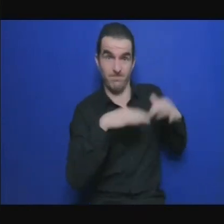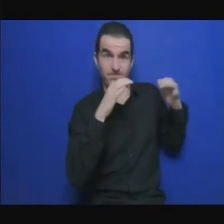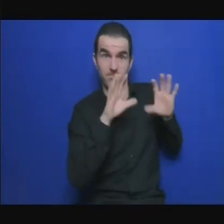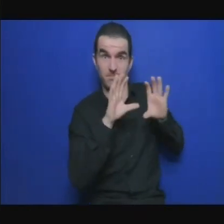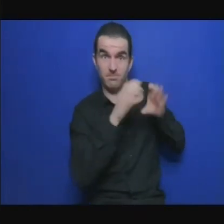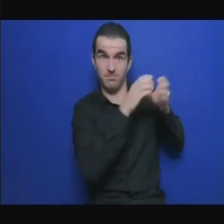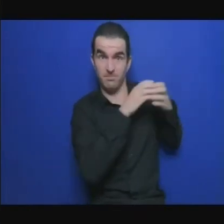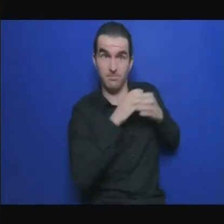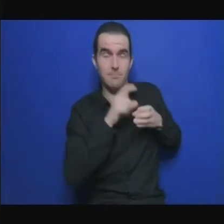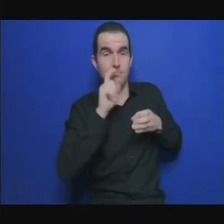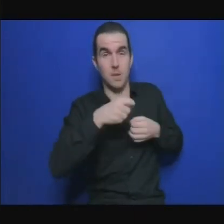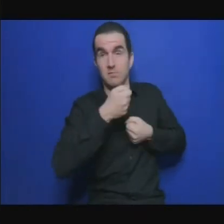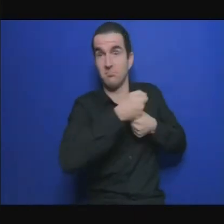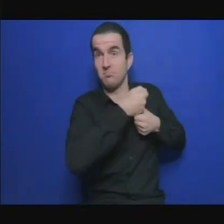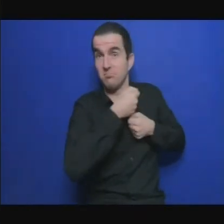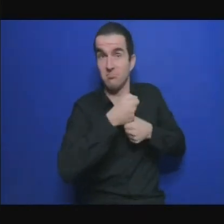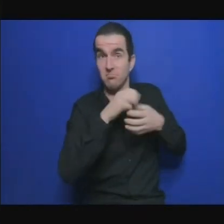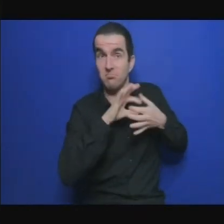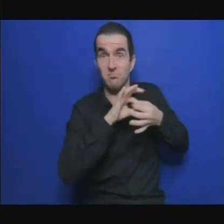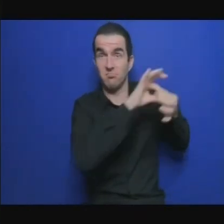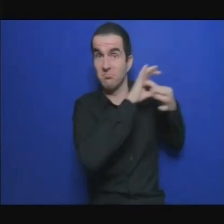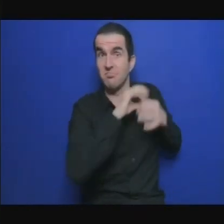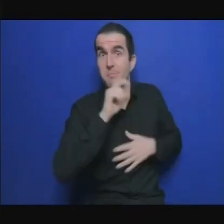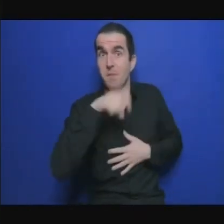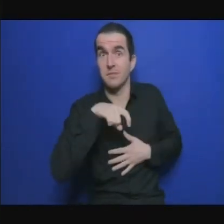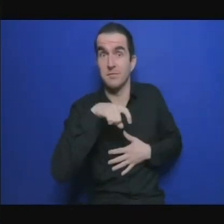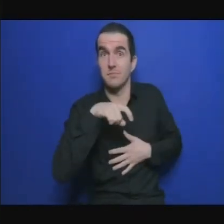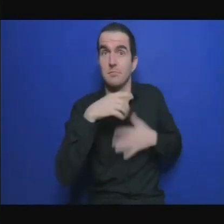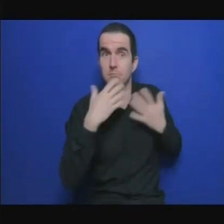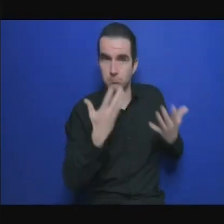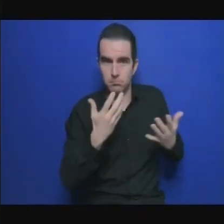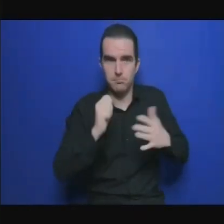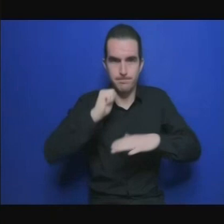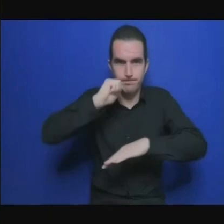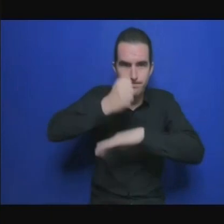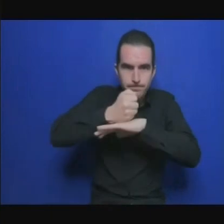Cody vous avez la parole